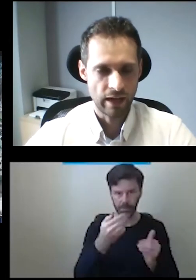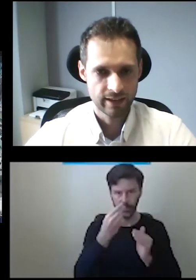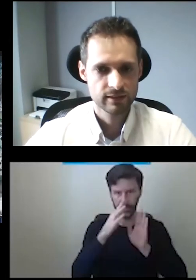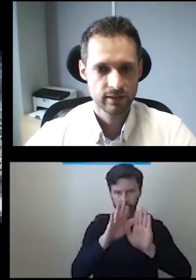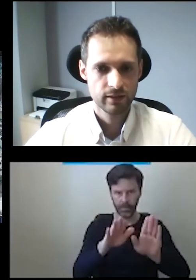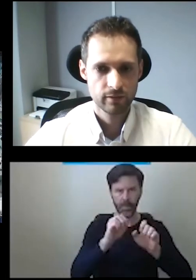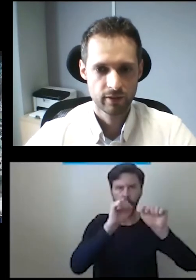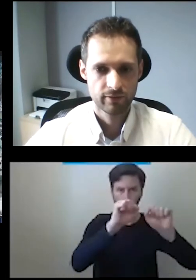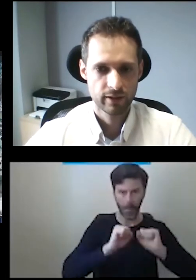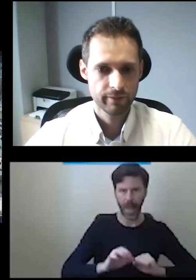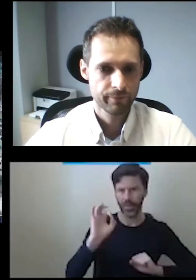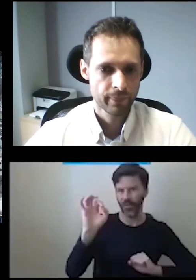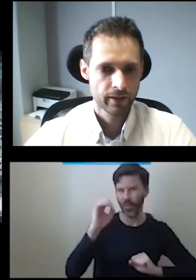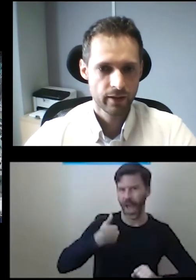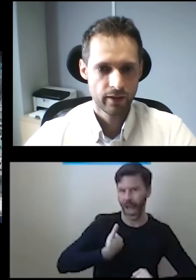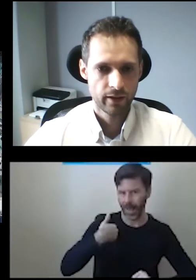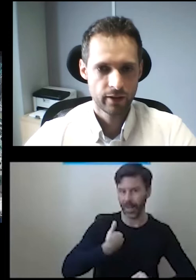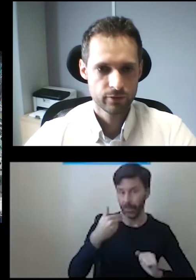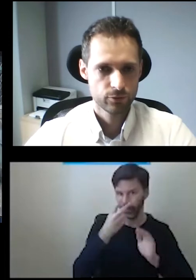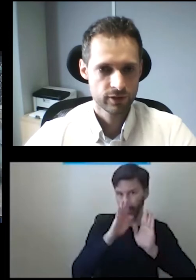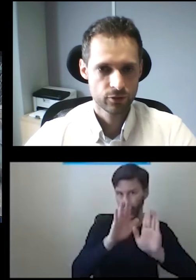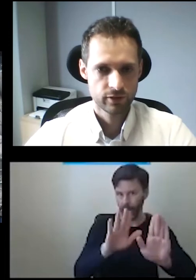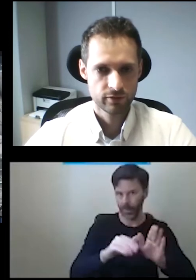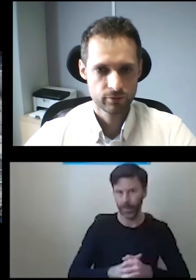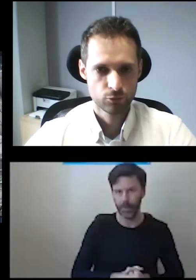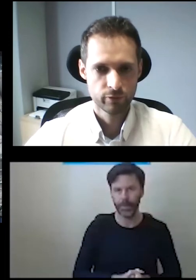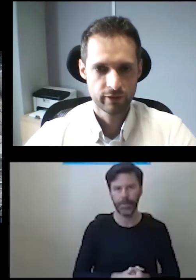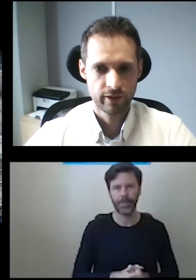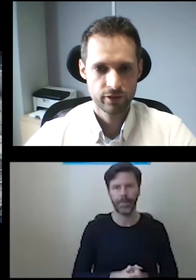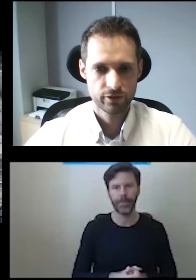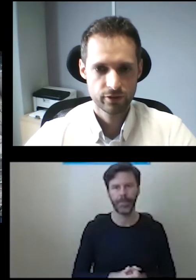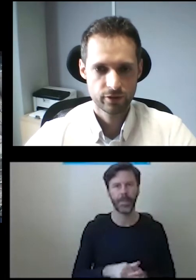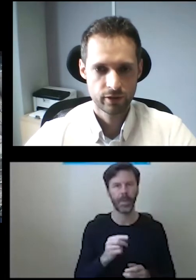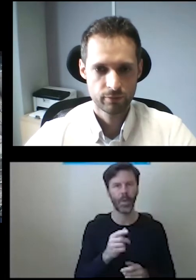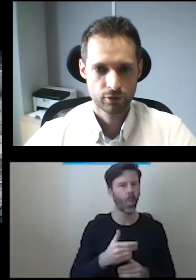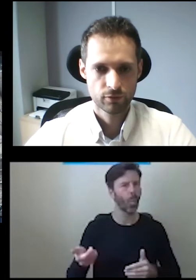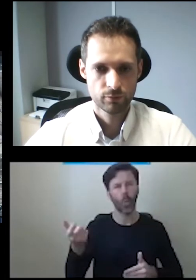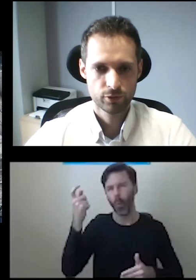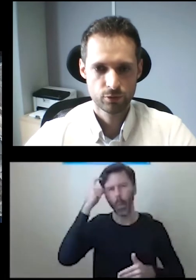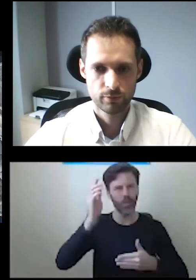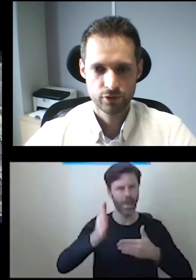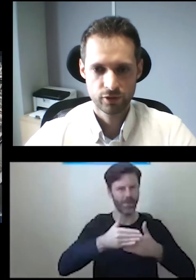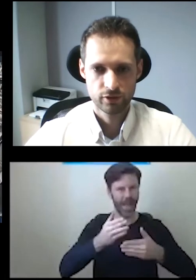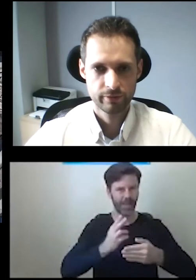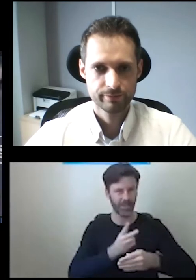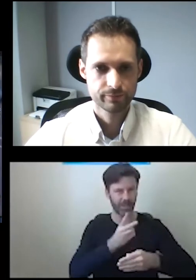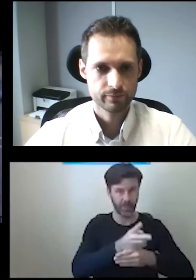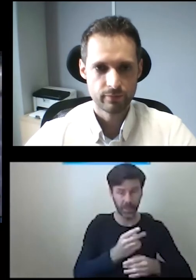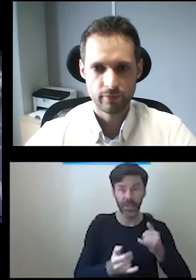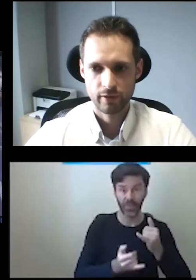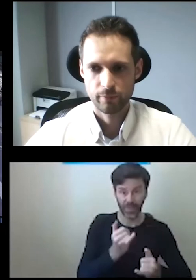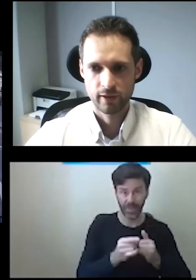angielski, bank w Anglii. To jest jedno z głównych wejść i przykładowo, gdybyśmy się tutaj przenieśli,